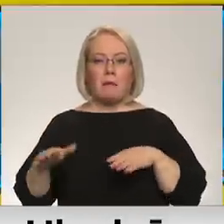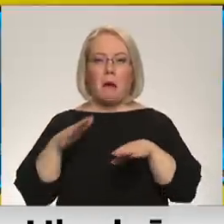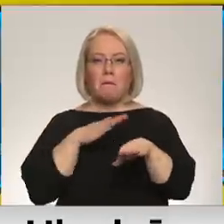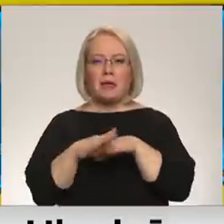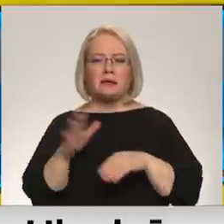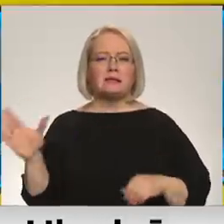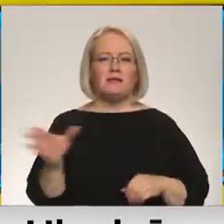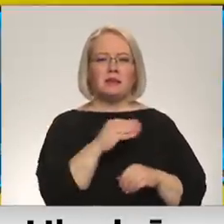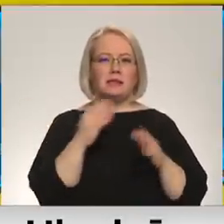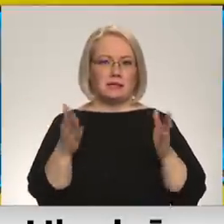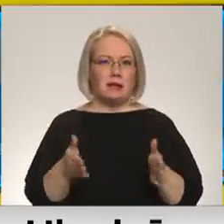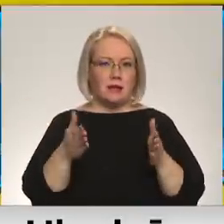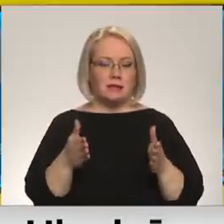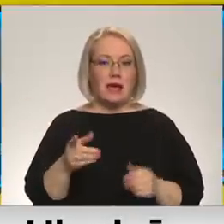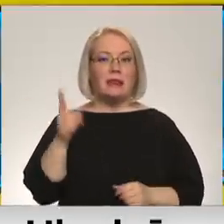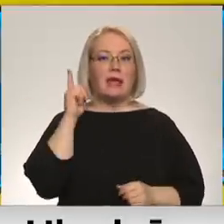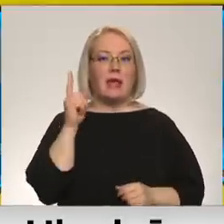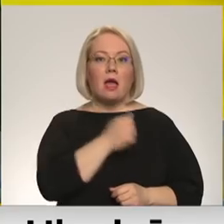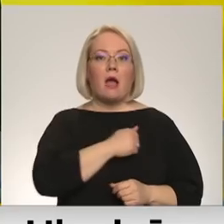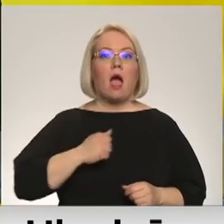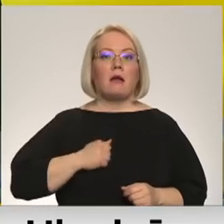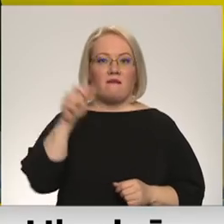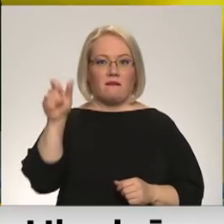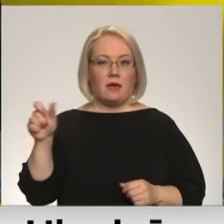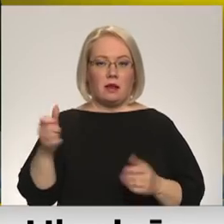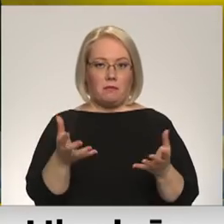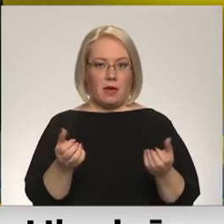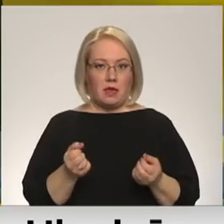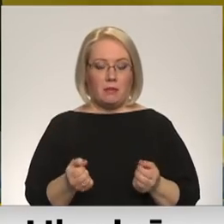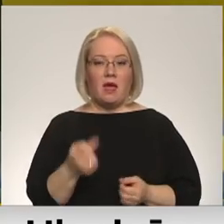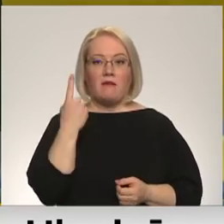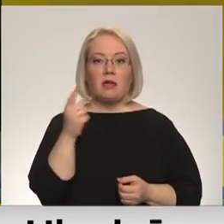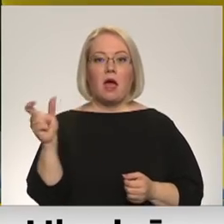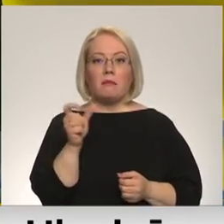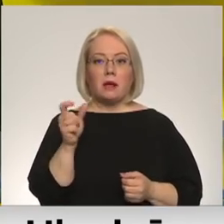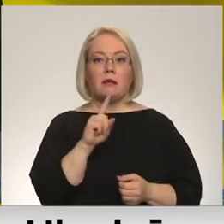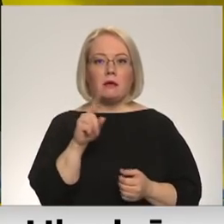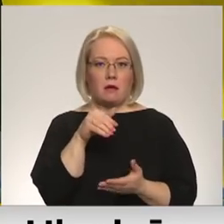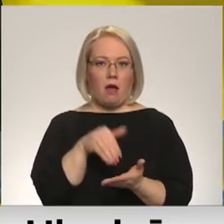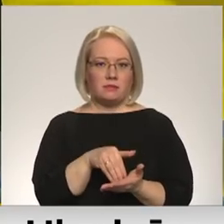slimnīcas, civilās slimnīcas, tikai karavīri tiek pieņemti. Vienā brīdī viņiem ir jāapstājās.